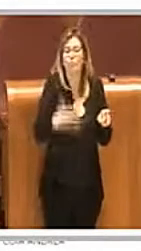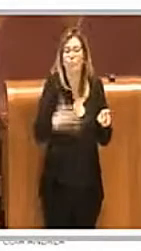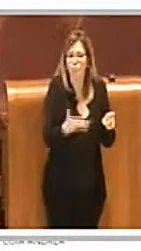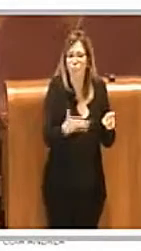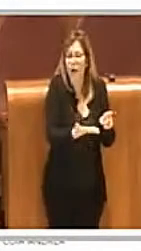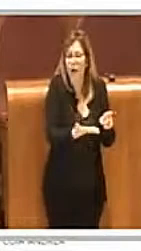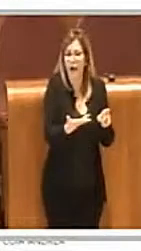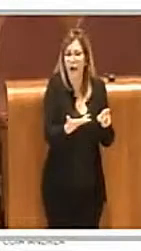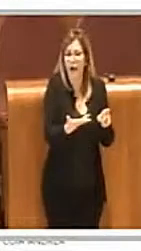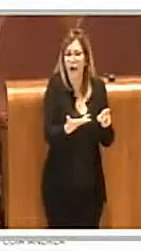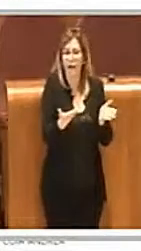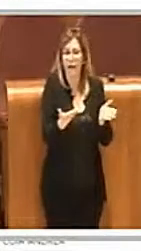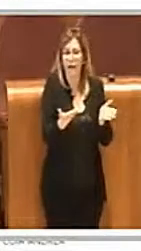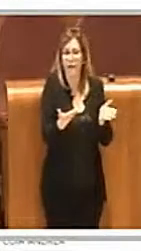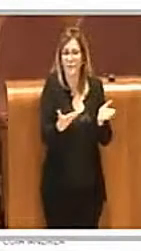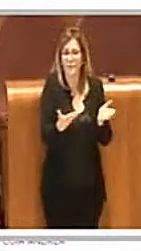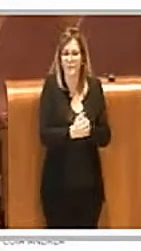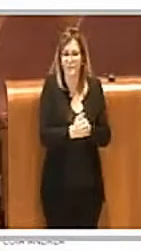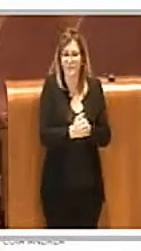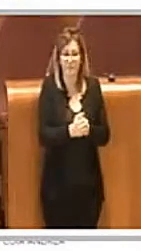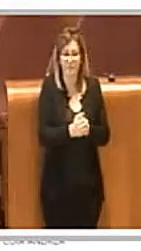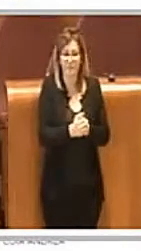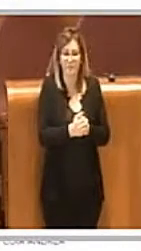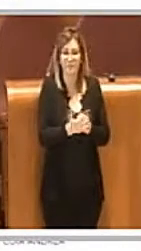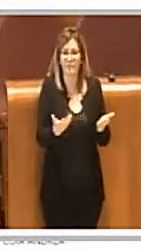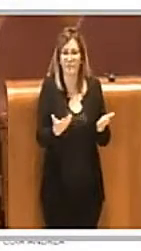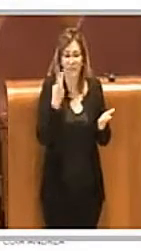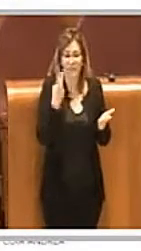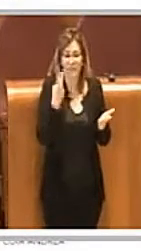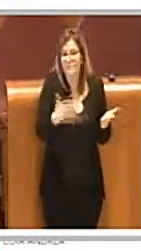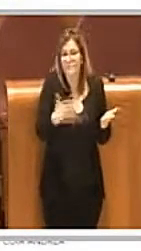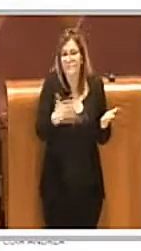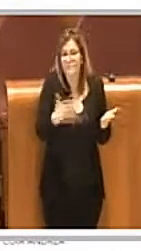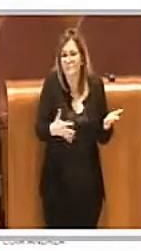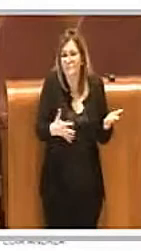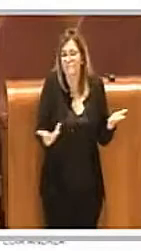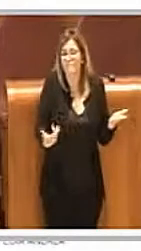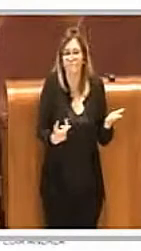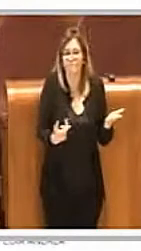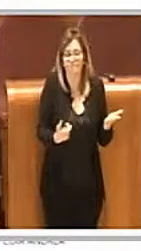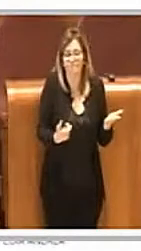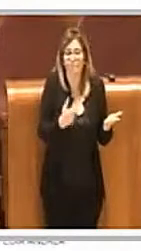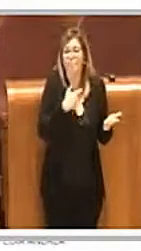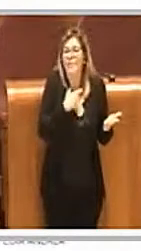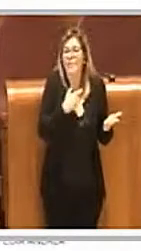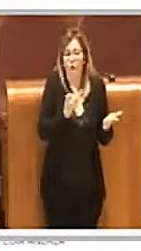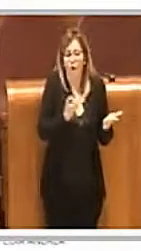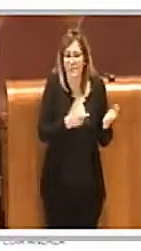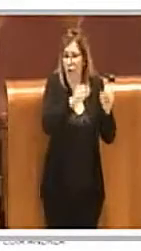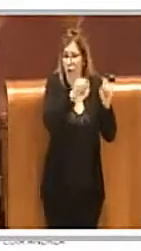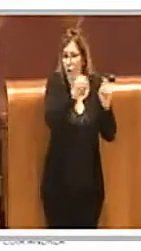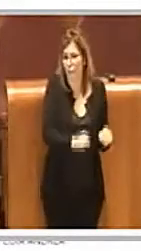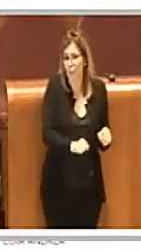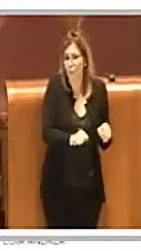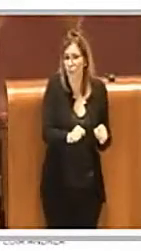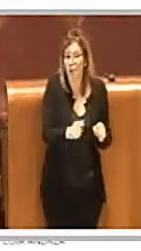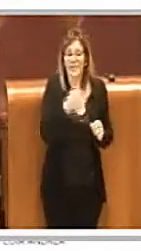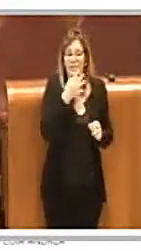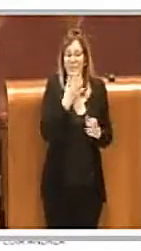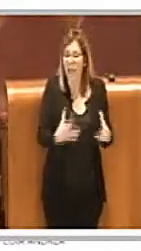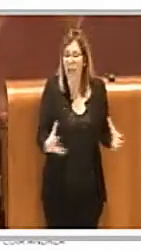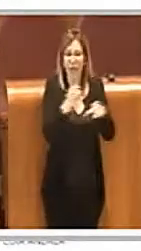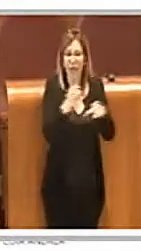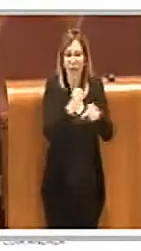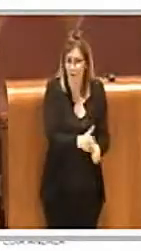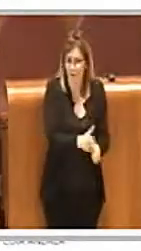fatto che dovessero essere per forza di causa maggiore, insomma, chiuse. E quindi non c'era produzione di rifiuti,